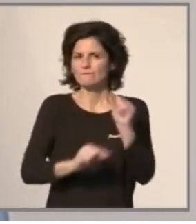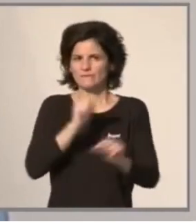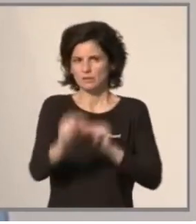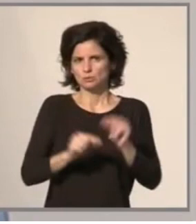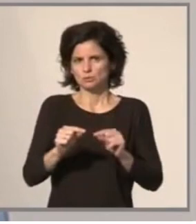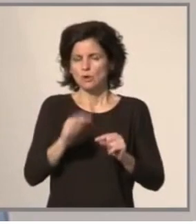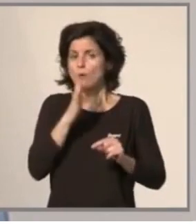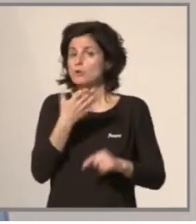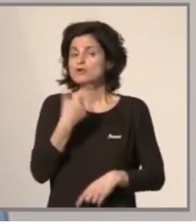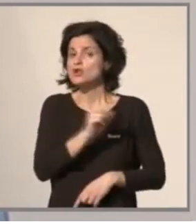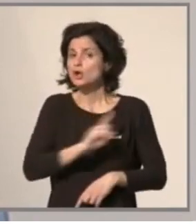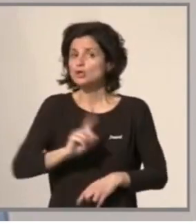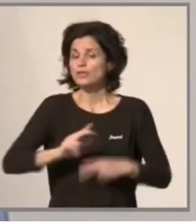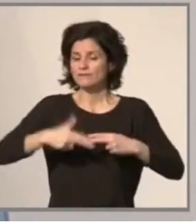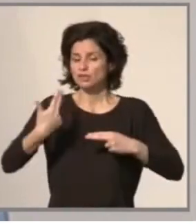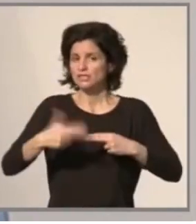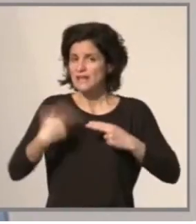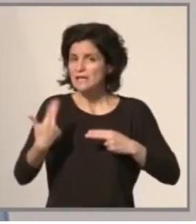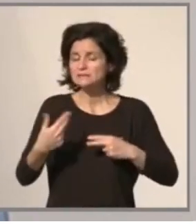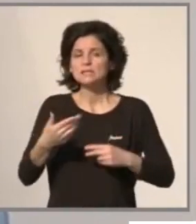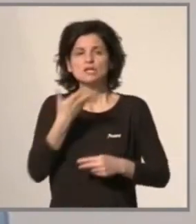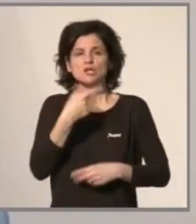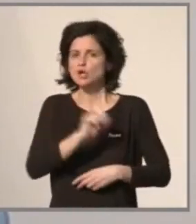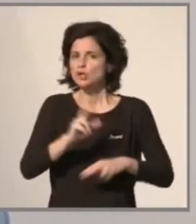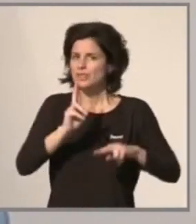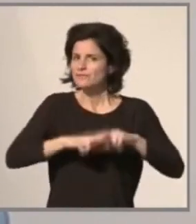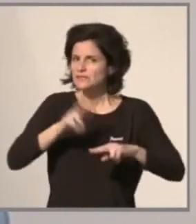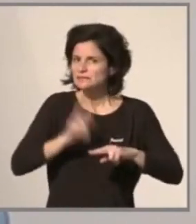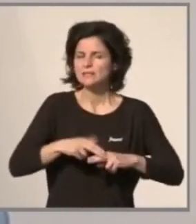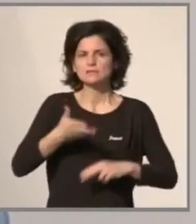El que coneix és que quan ens xuntem les persones, ens n'anem transmetent.